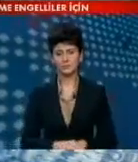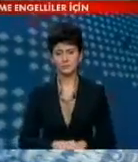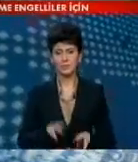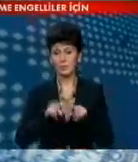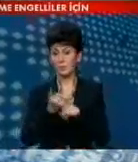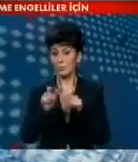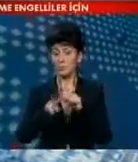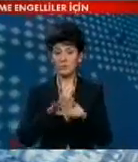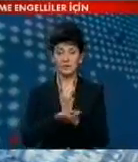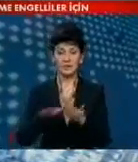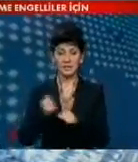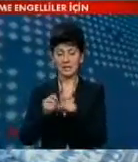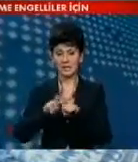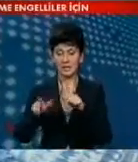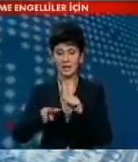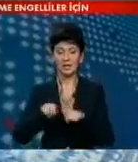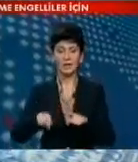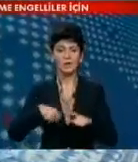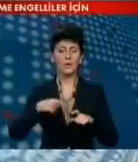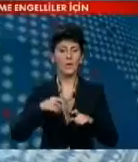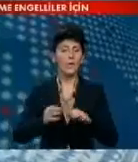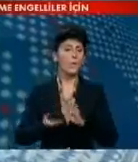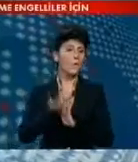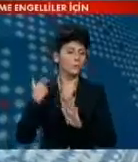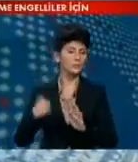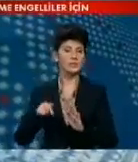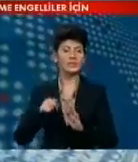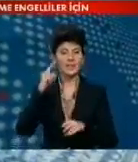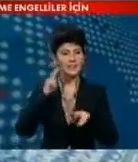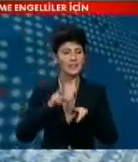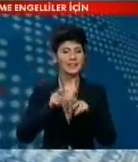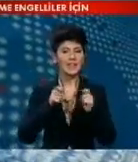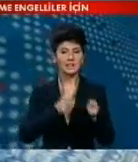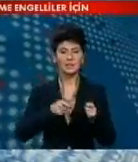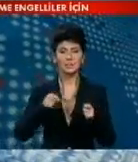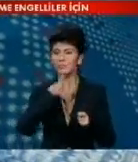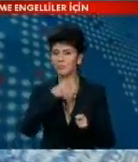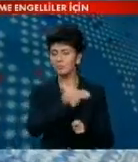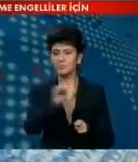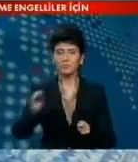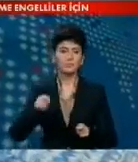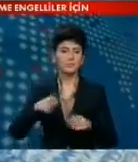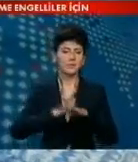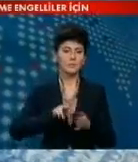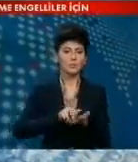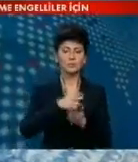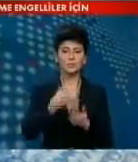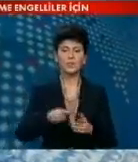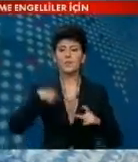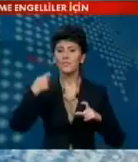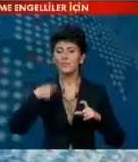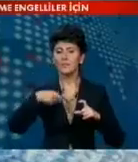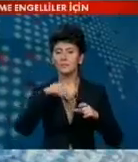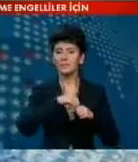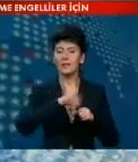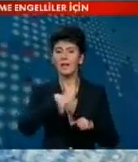Muğla'da düzenlenen gala gecesi öncesinde filmin tanıtım yürüyüşü yapıldı. Yürüyüşe filmde görev alan Eşek, Keçi